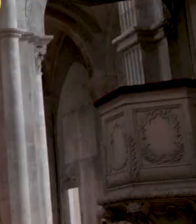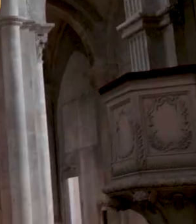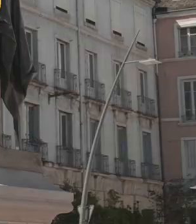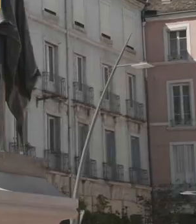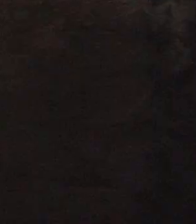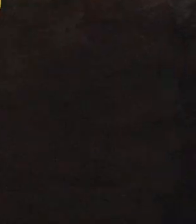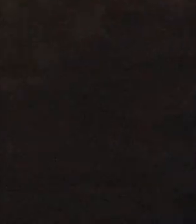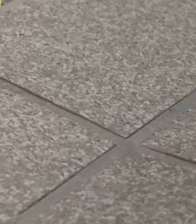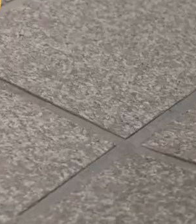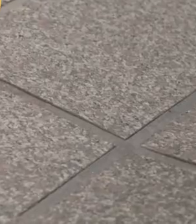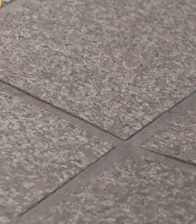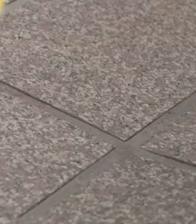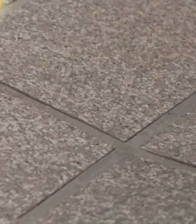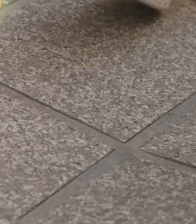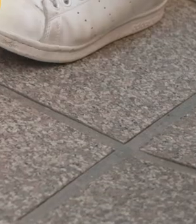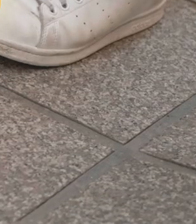Musique